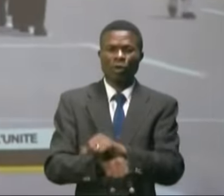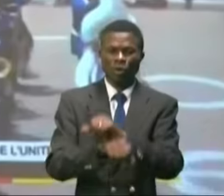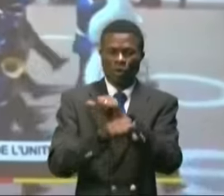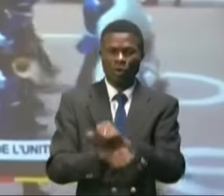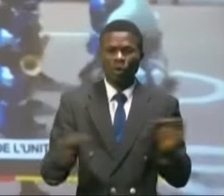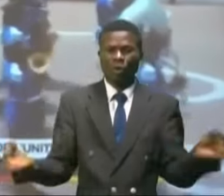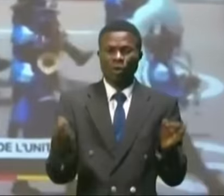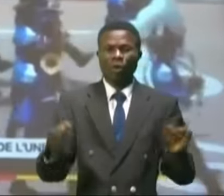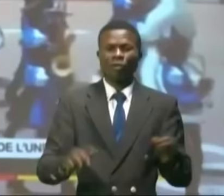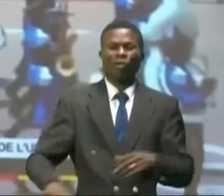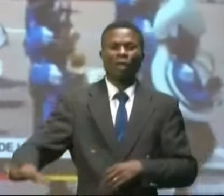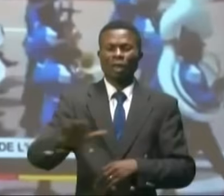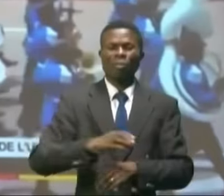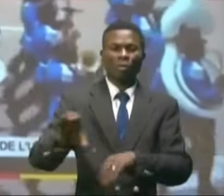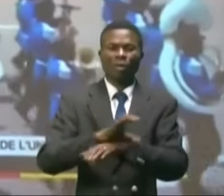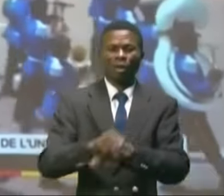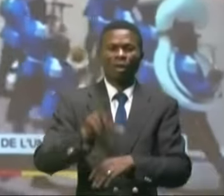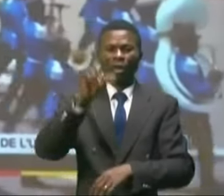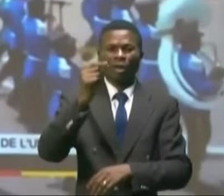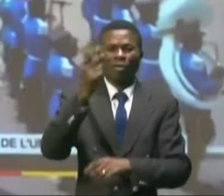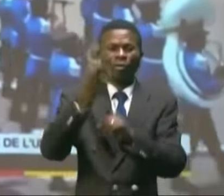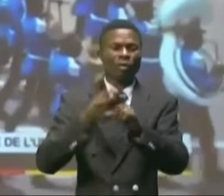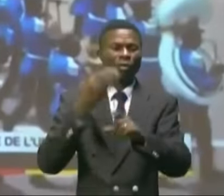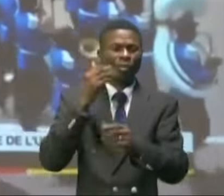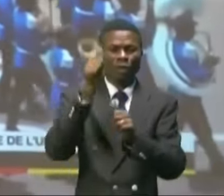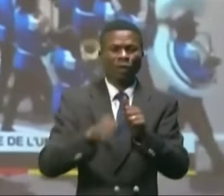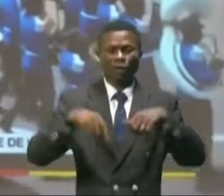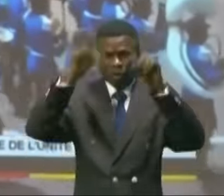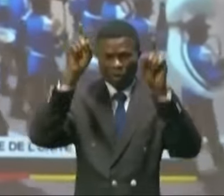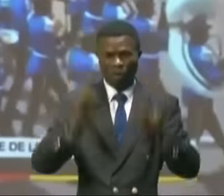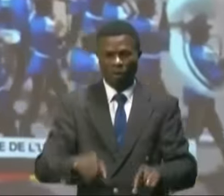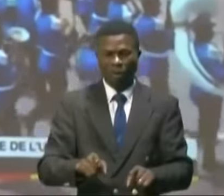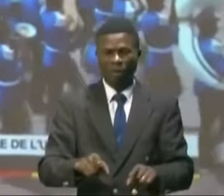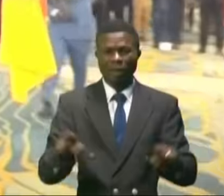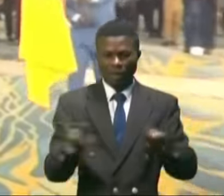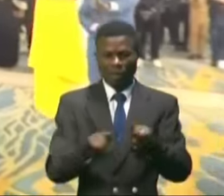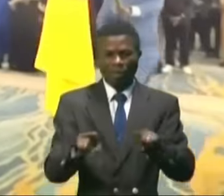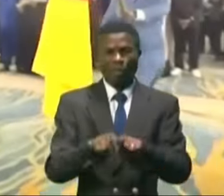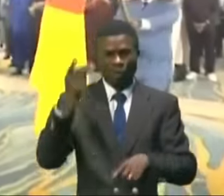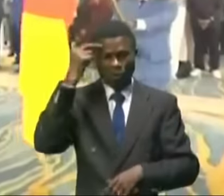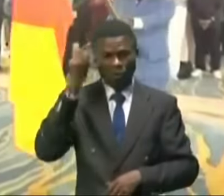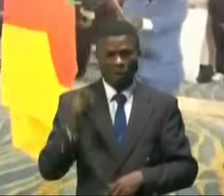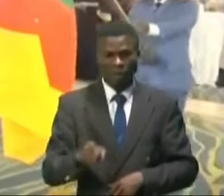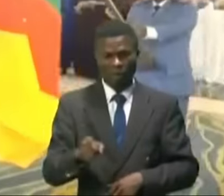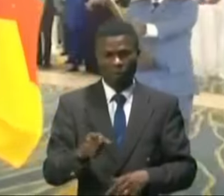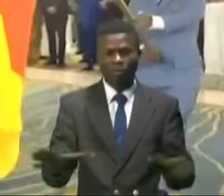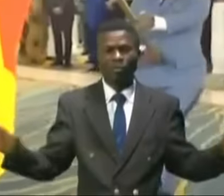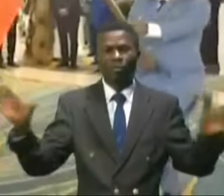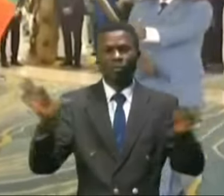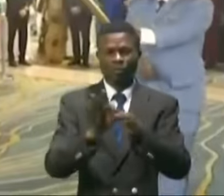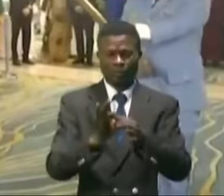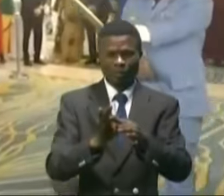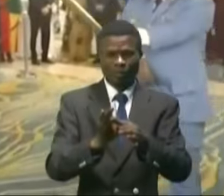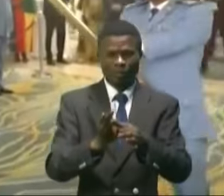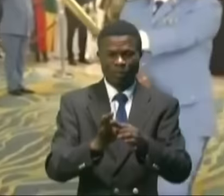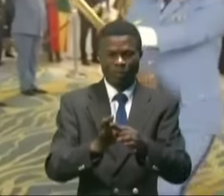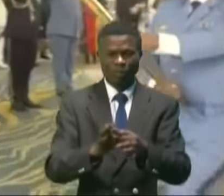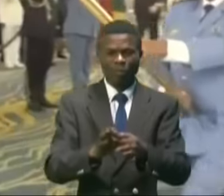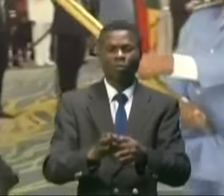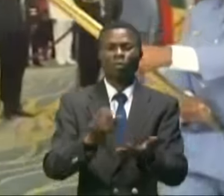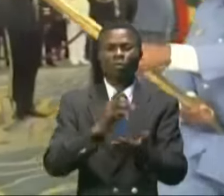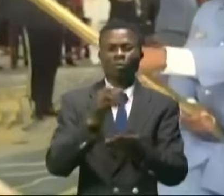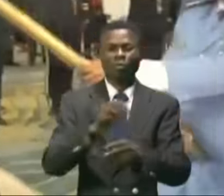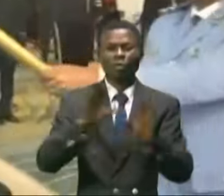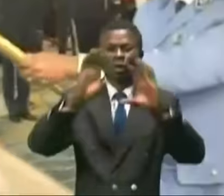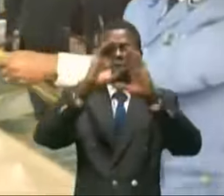nationale du Cameroun, célébrée le 20 mai de chaque année, a vécu également à Kinshasa. Ce sont des retrouvailles, si on peut le dire ainsi, de